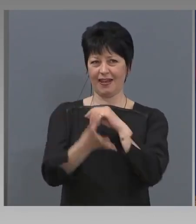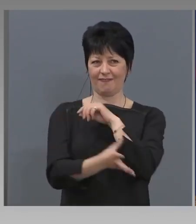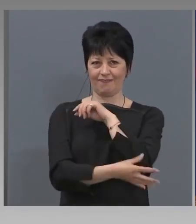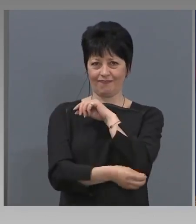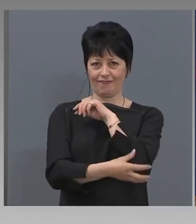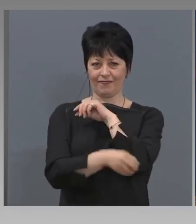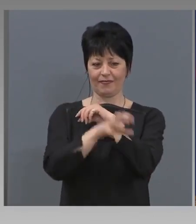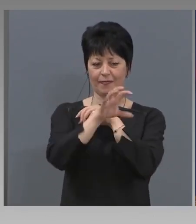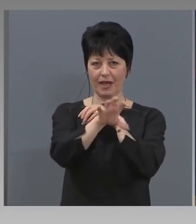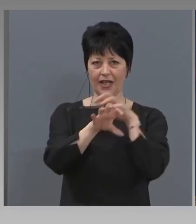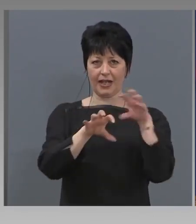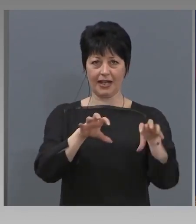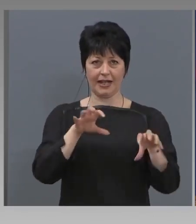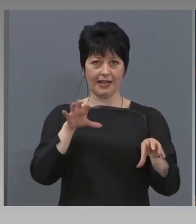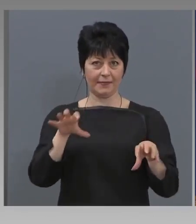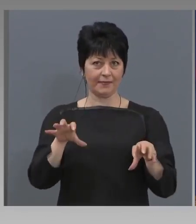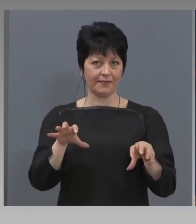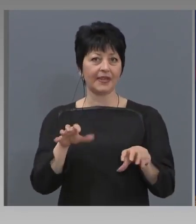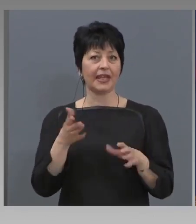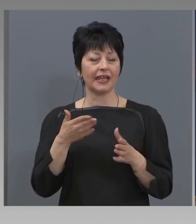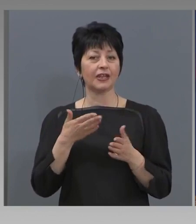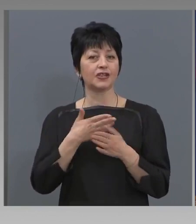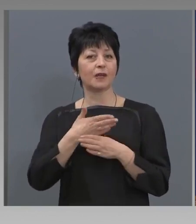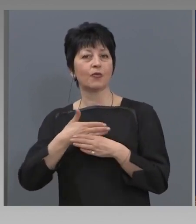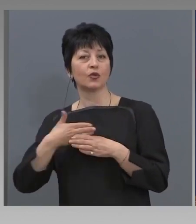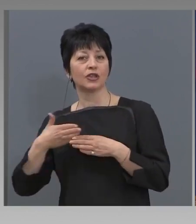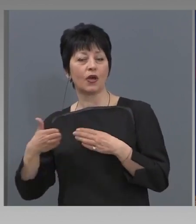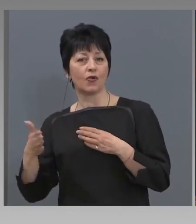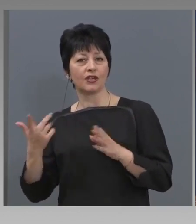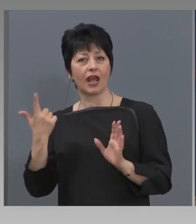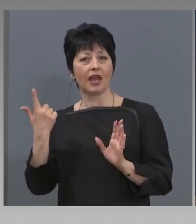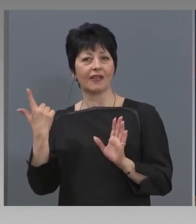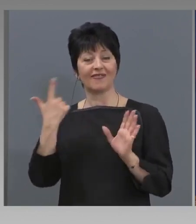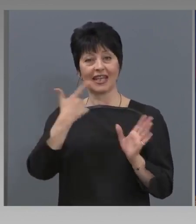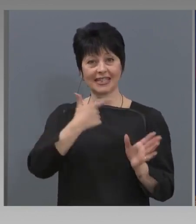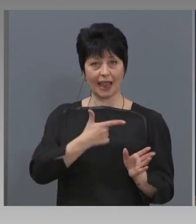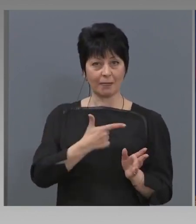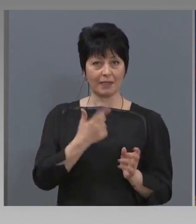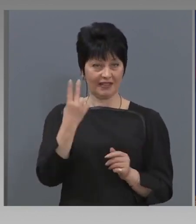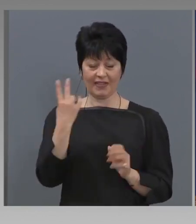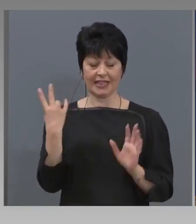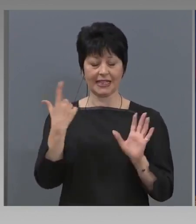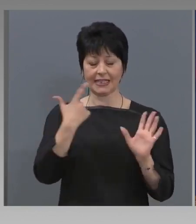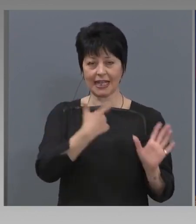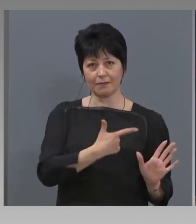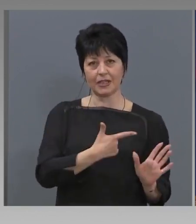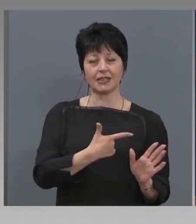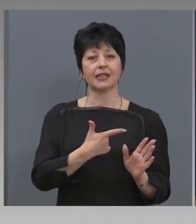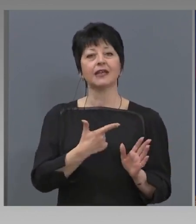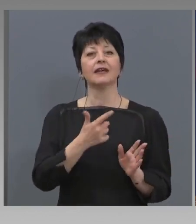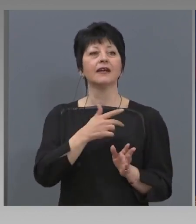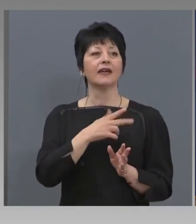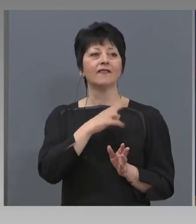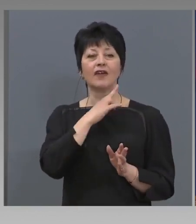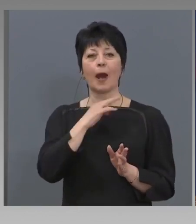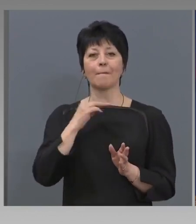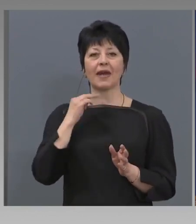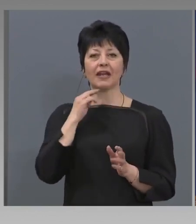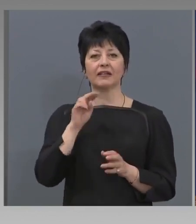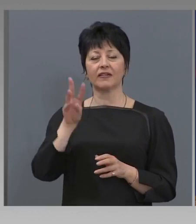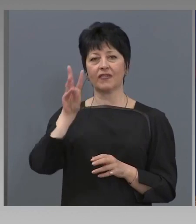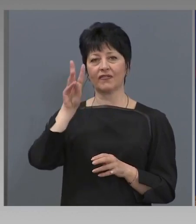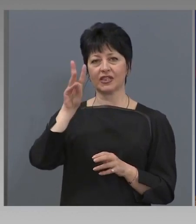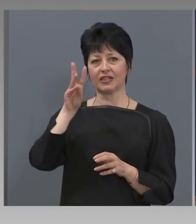тези рискови две седмици, както ги нарекохте вие и както прогнозират учените? Тече полицейска акция в три